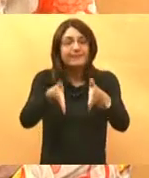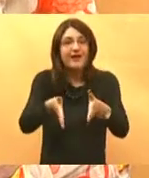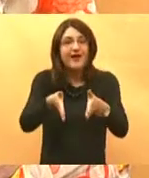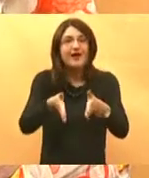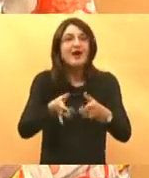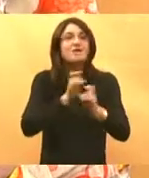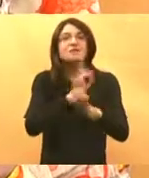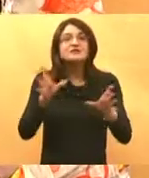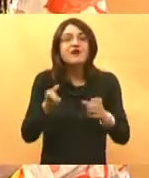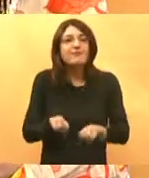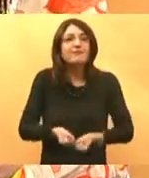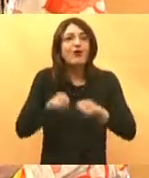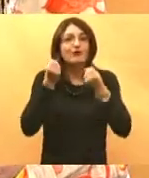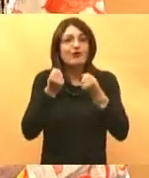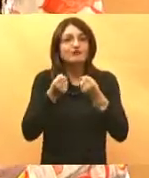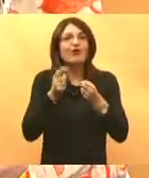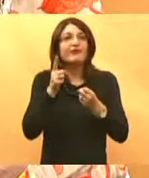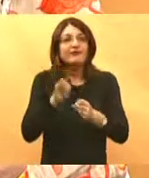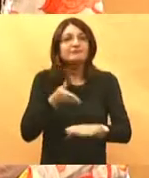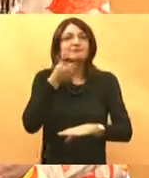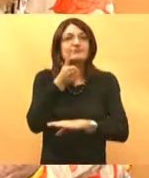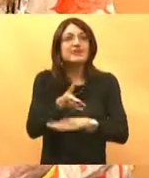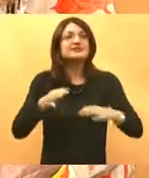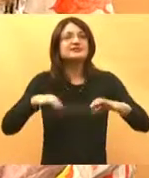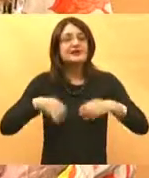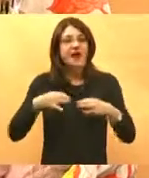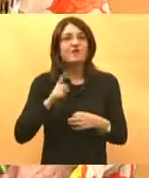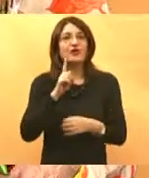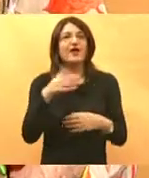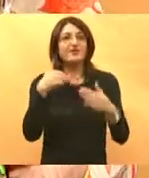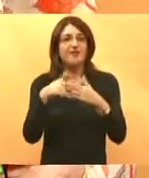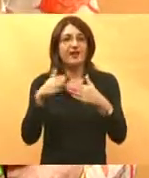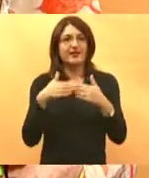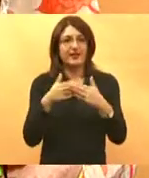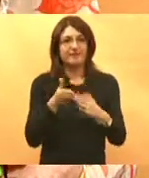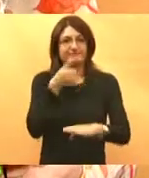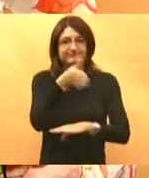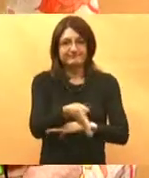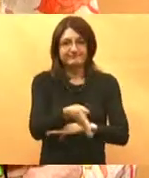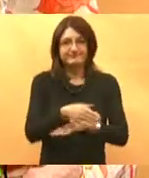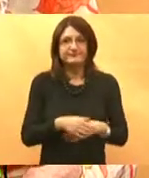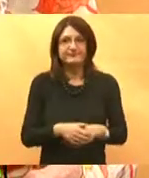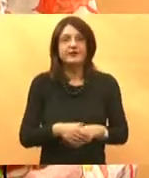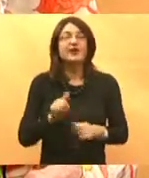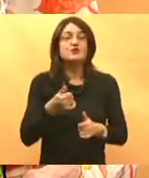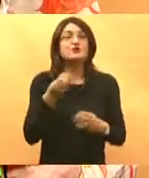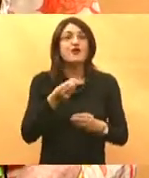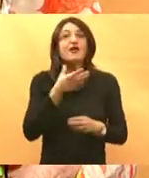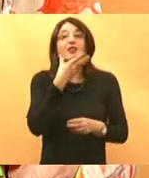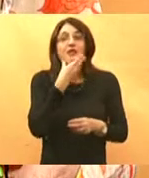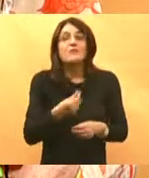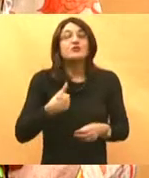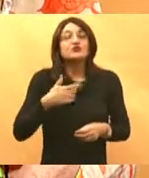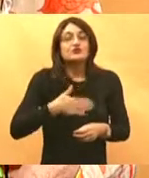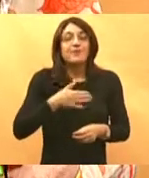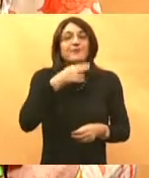bez poteškoća i doći do njega zdravo i kvalitetno. A ono što je jako lijepo, a što vam želim reći, je